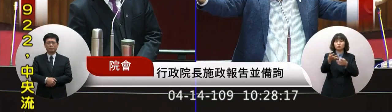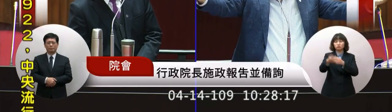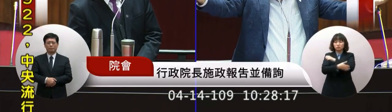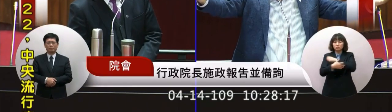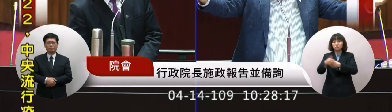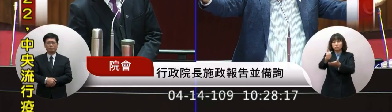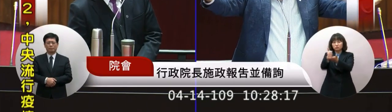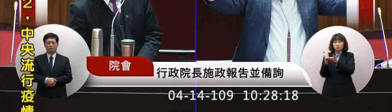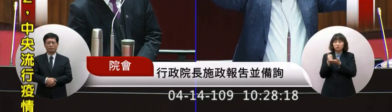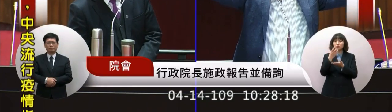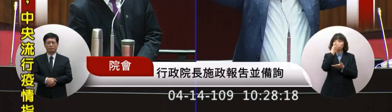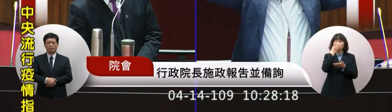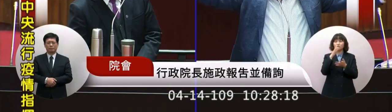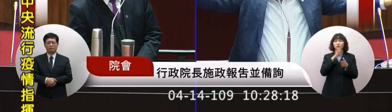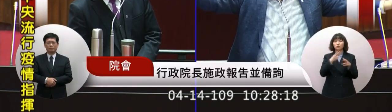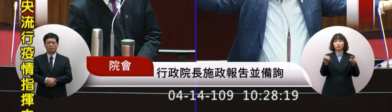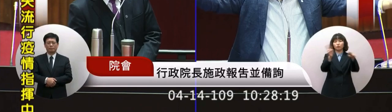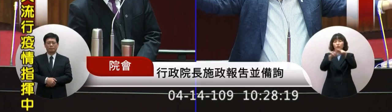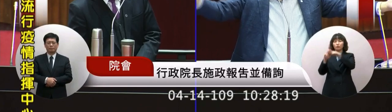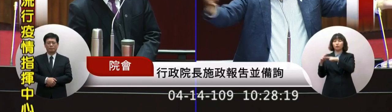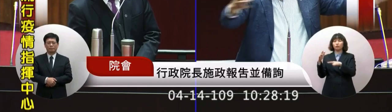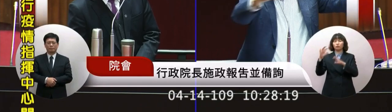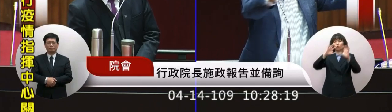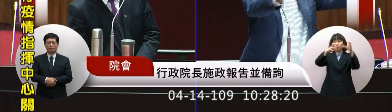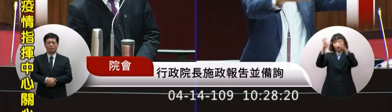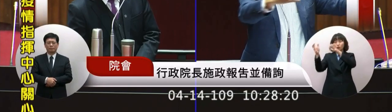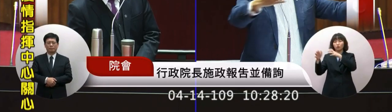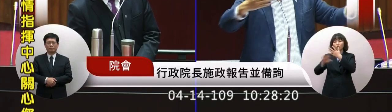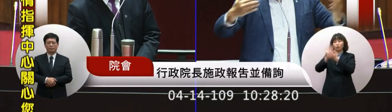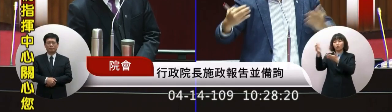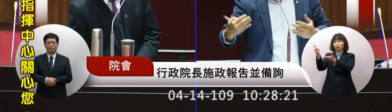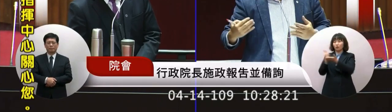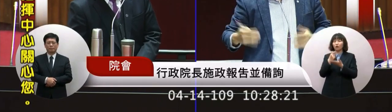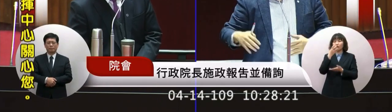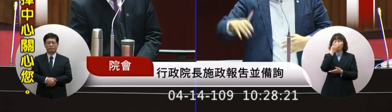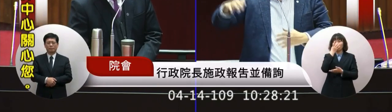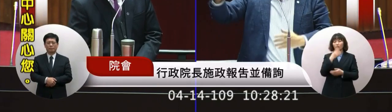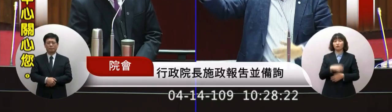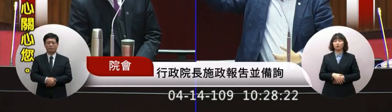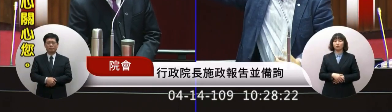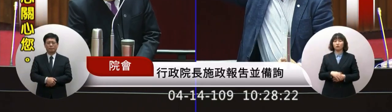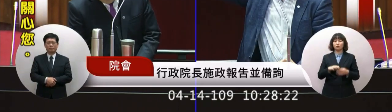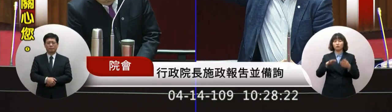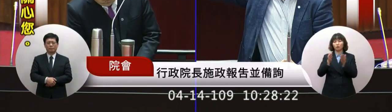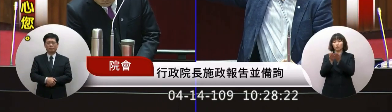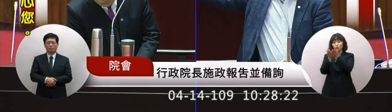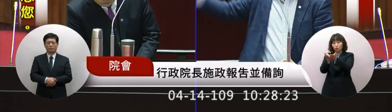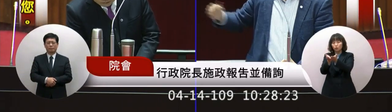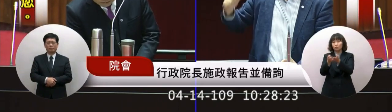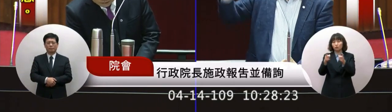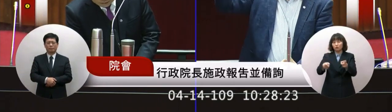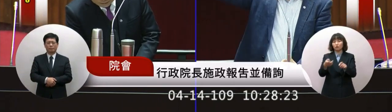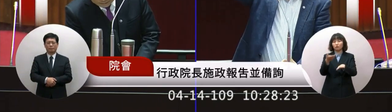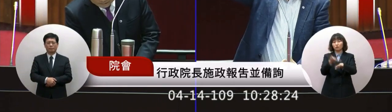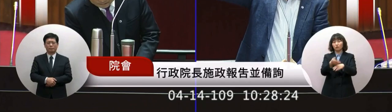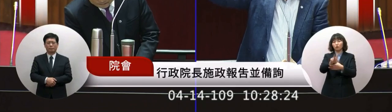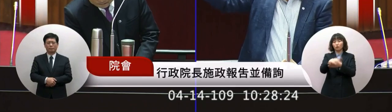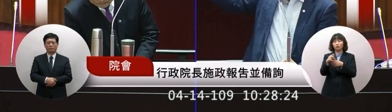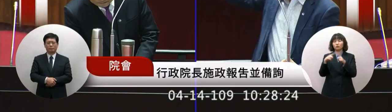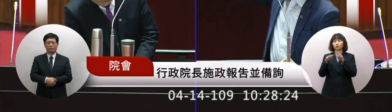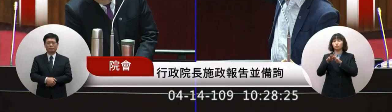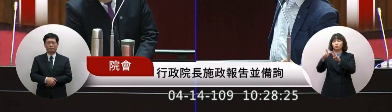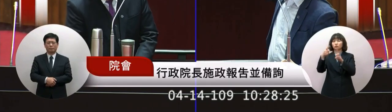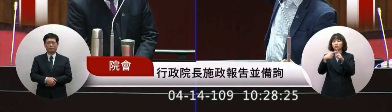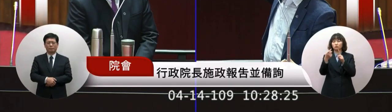全世界都封城了 外籍移工也沒辦法出來了現在就北里移工了 比較少人出去